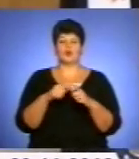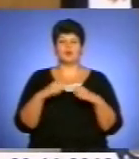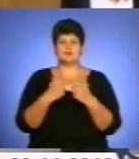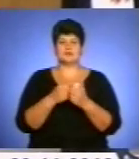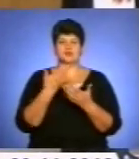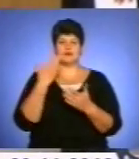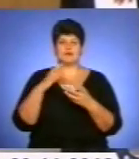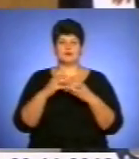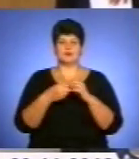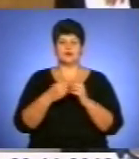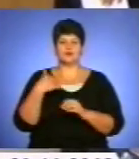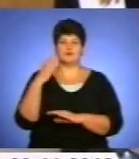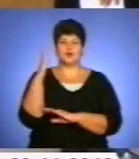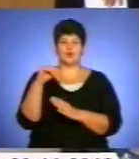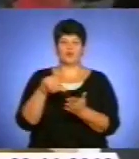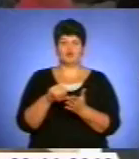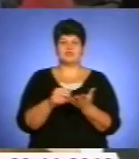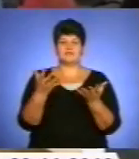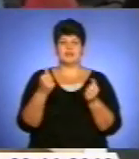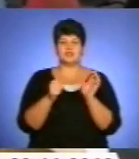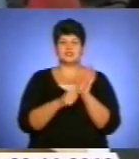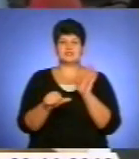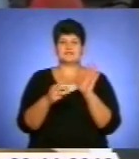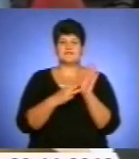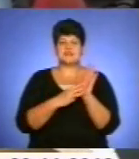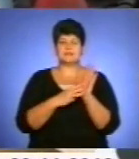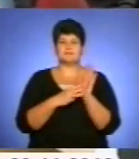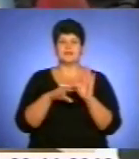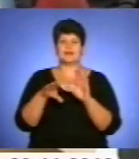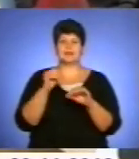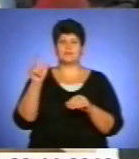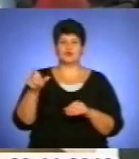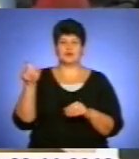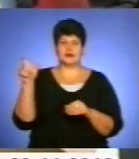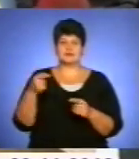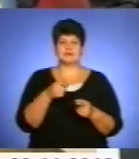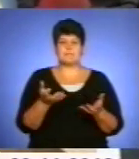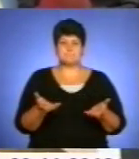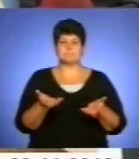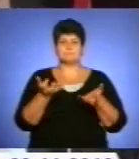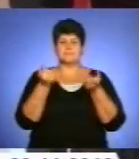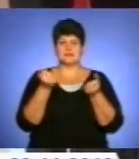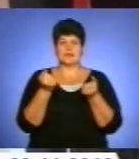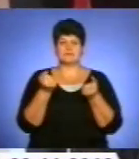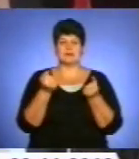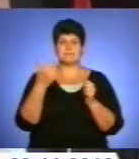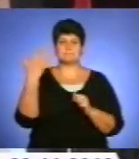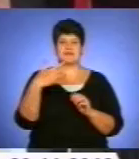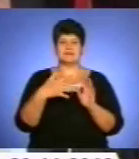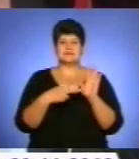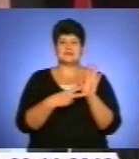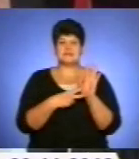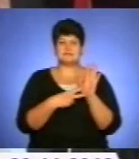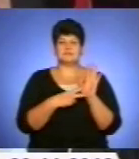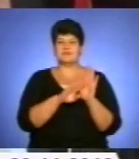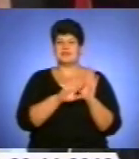голосування. Участь у голосуванні взяло 68 депутатів. Із них підтримали кандидатуру Василя Хомінця 57, не